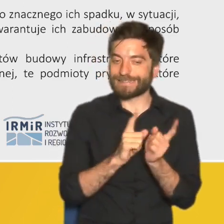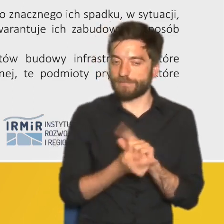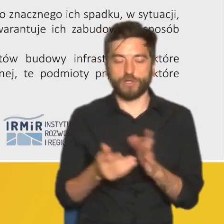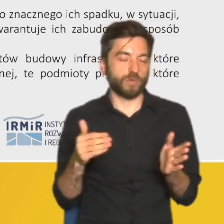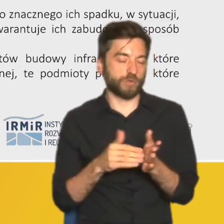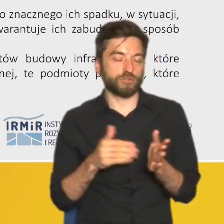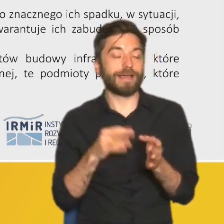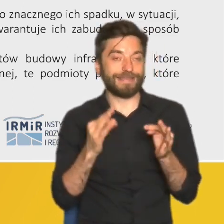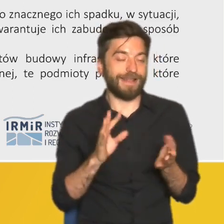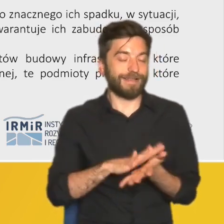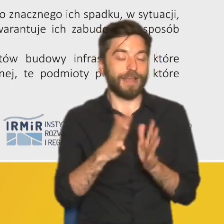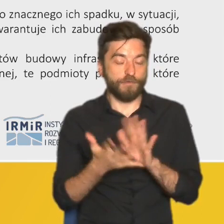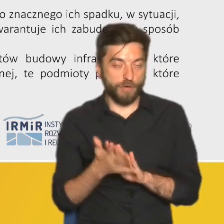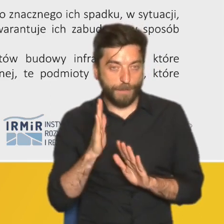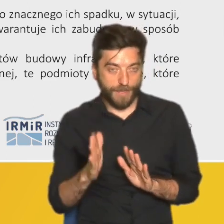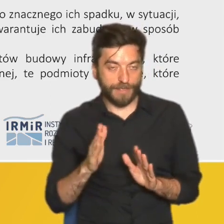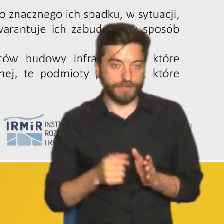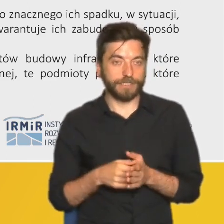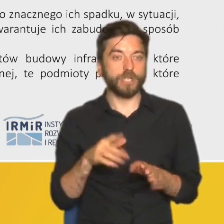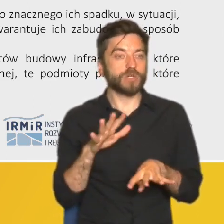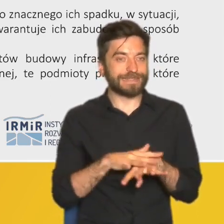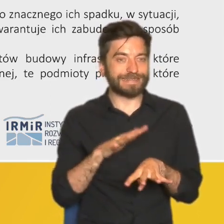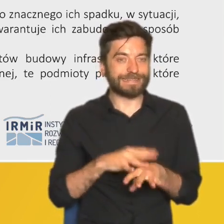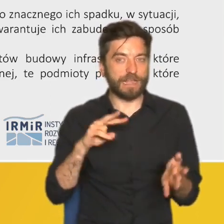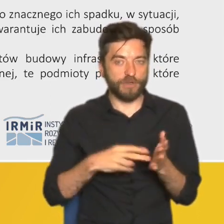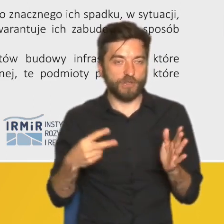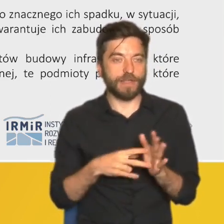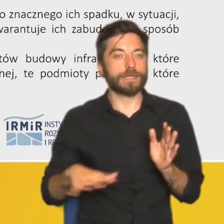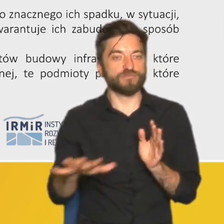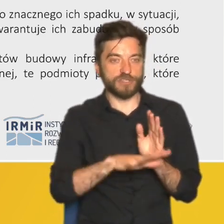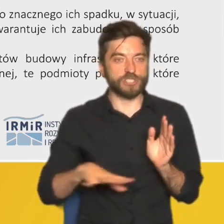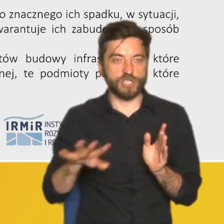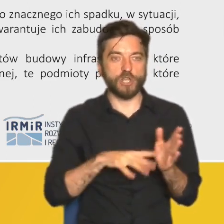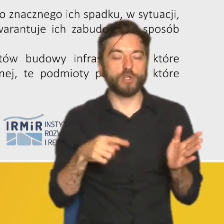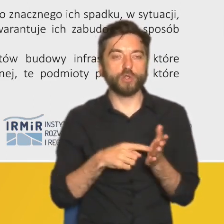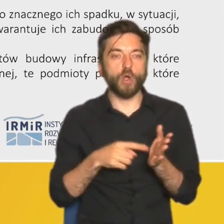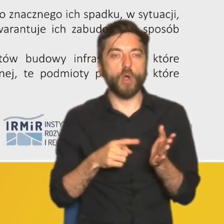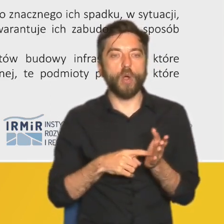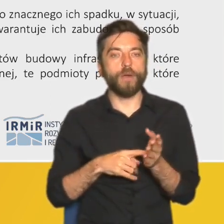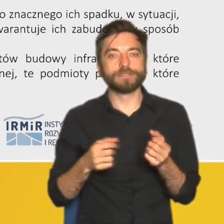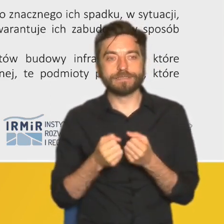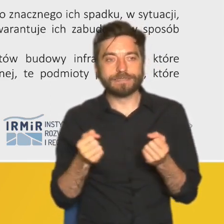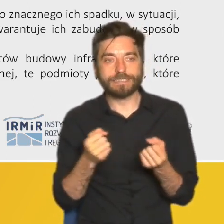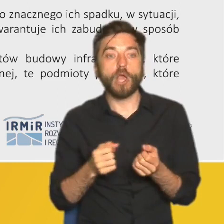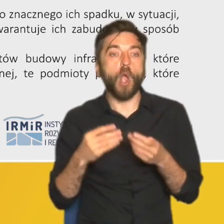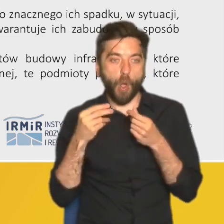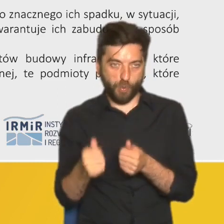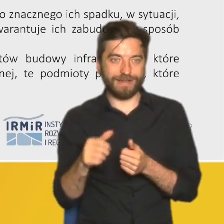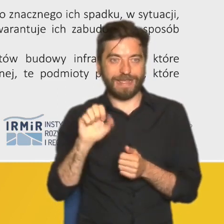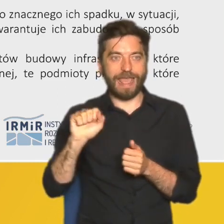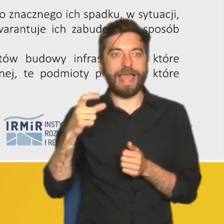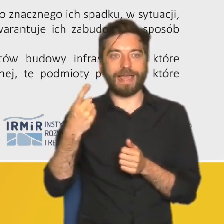nadchodzącej reformy systemu planowania przestrzennego to jest właśnie ów mechanizm opłaty adiacenckiej